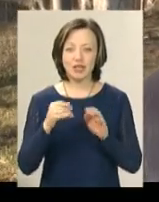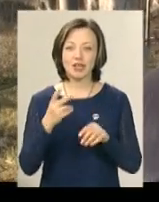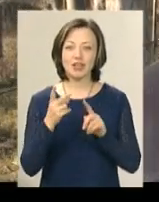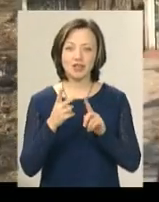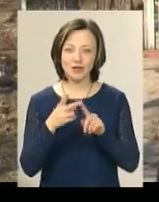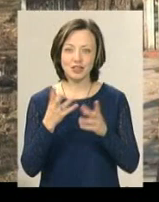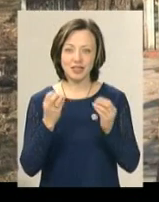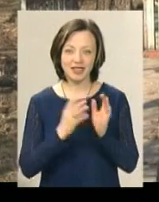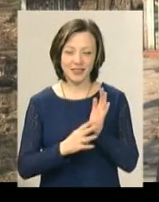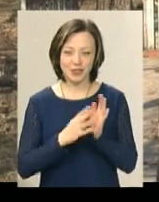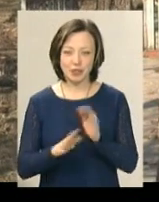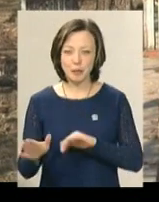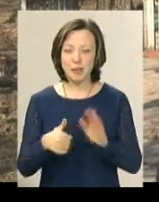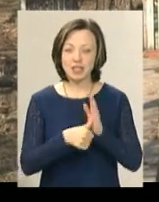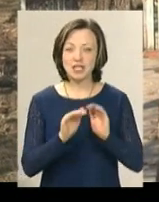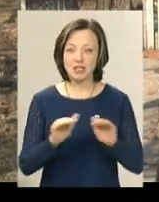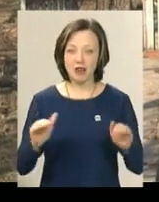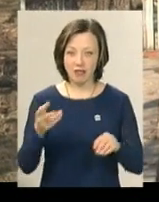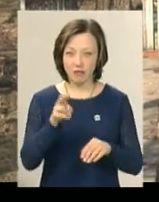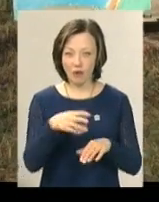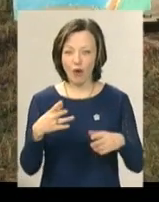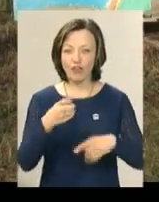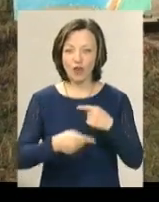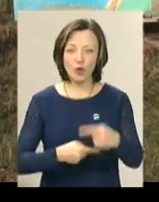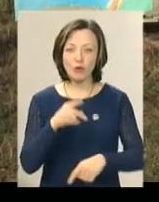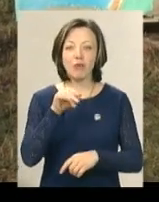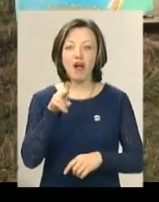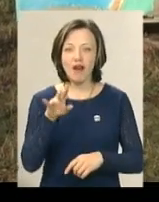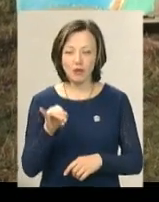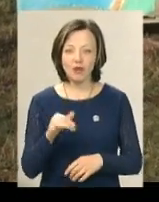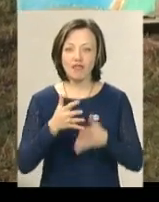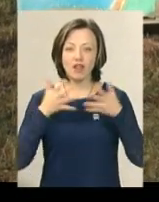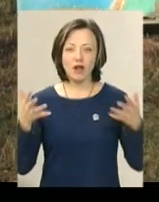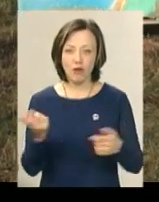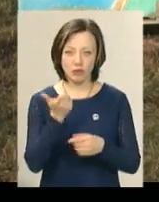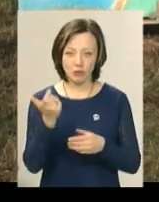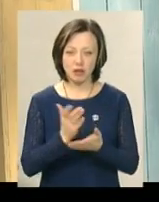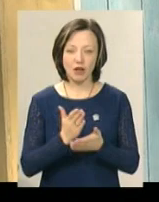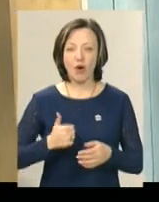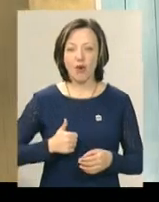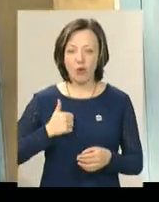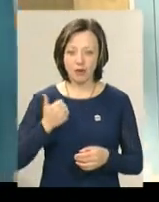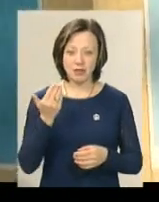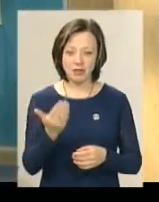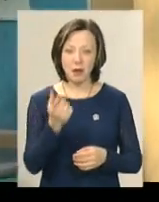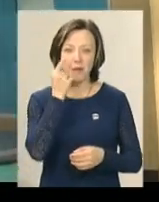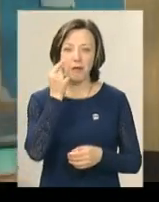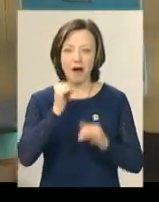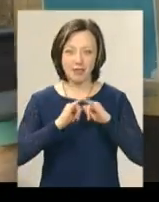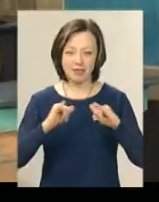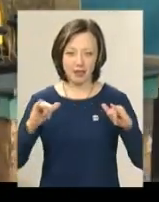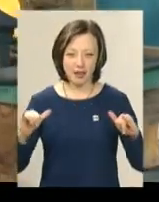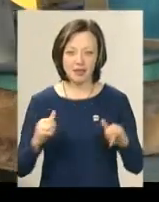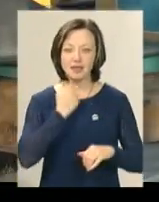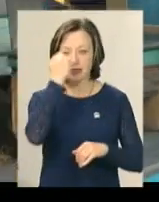дочекав ще. У подружжя шестеро дітей на двох, внуки та правнуки, утримують велике господарство. Гордість Дмитра Кириловича – його пасіка.